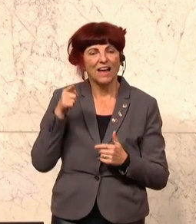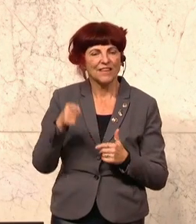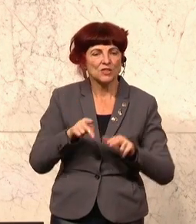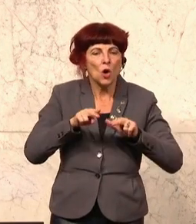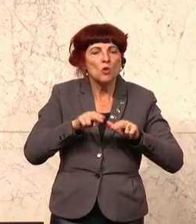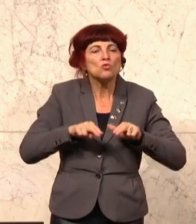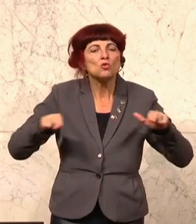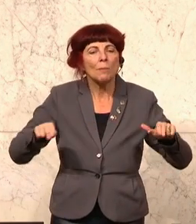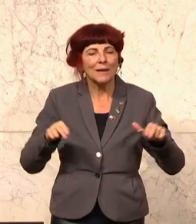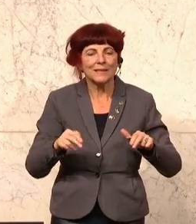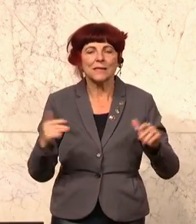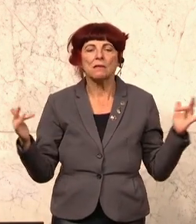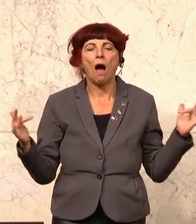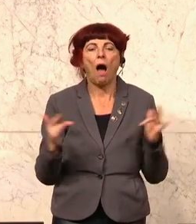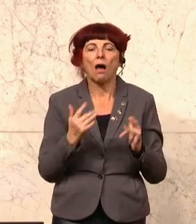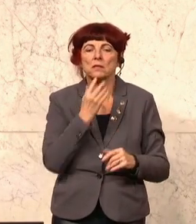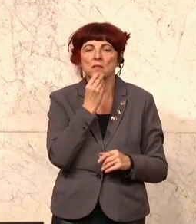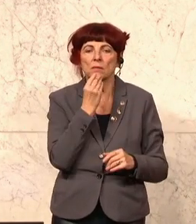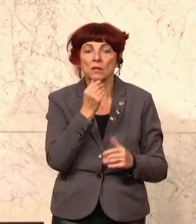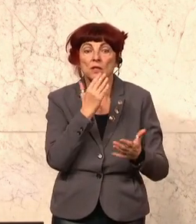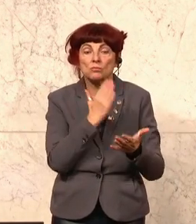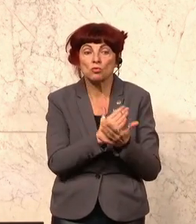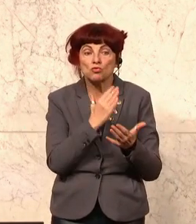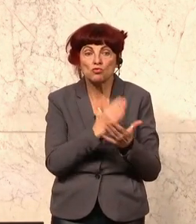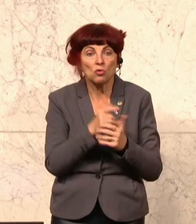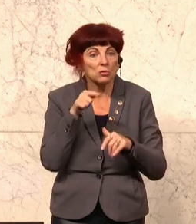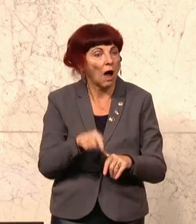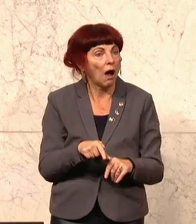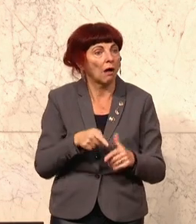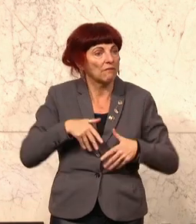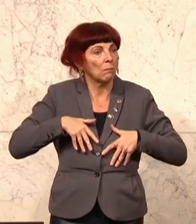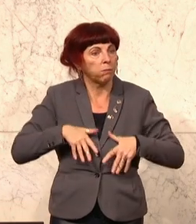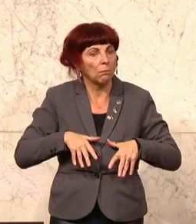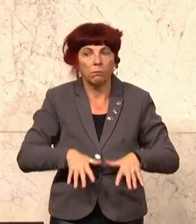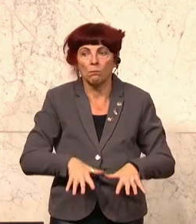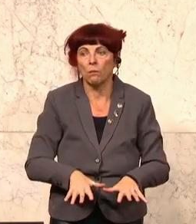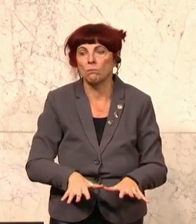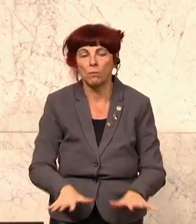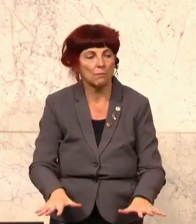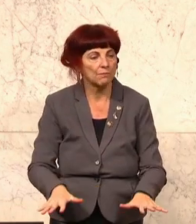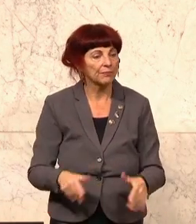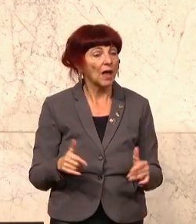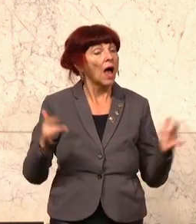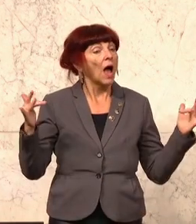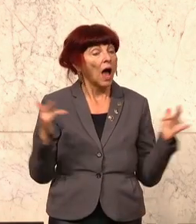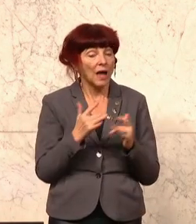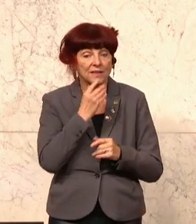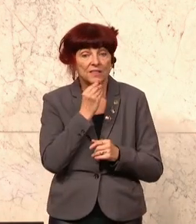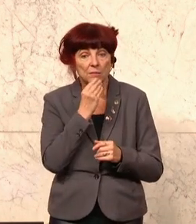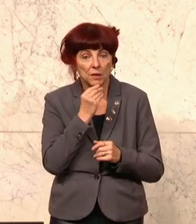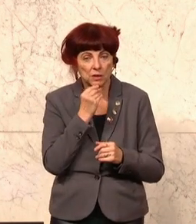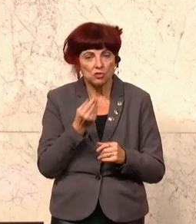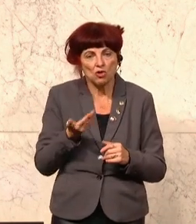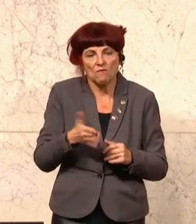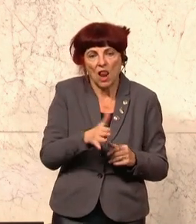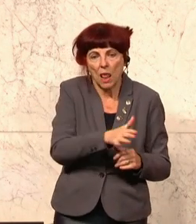normalisierter Antisemitismus in unserer westlichen Gesellschaft ist. Nicht nur hat sich die Zahl antisemitischer Vorfälle vervielfacht,